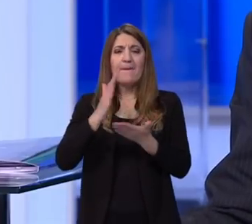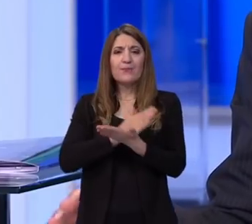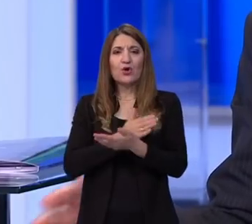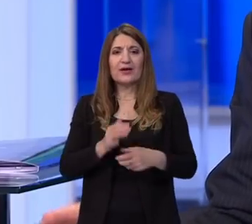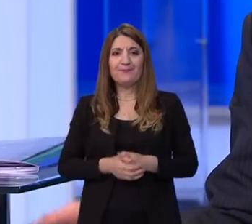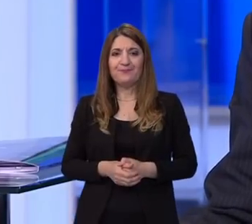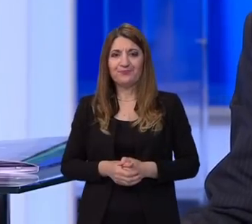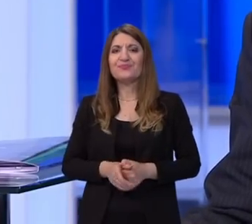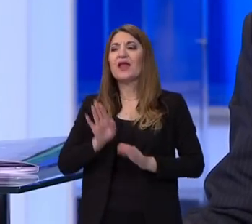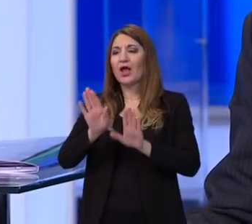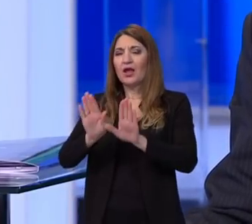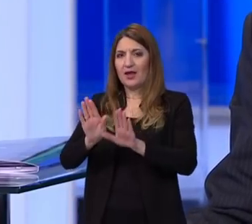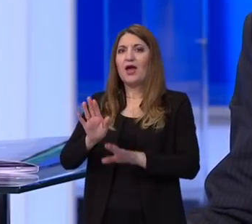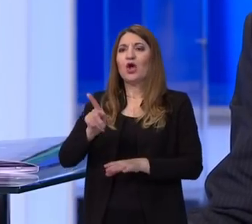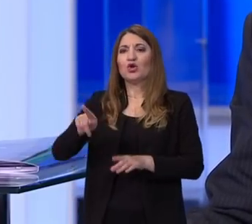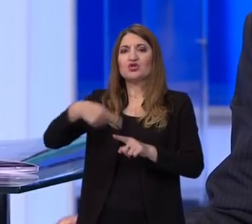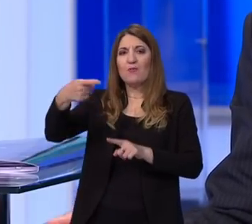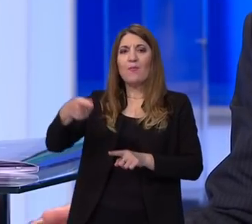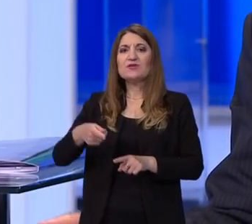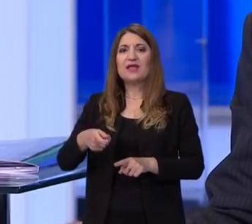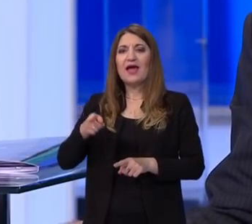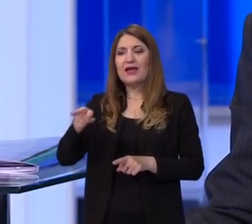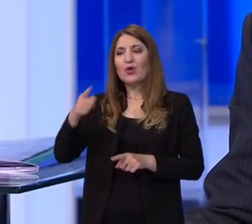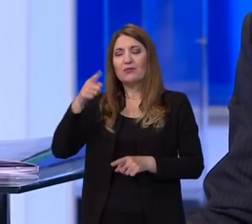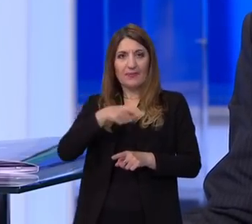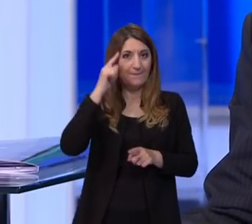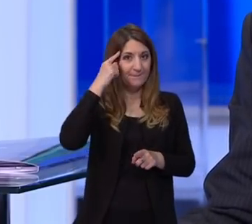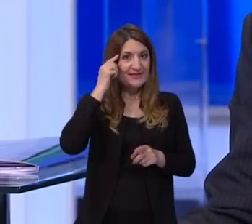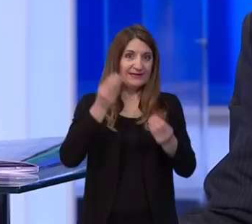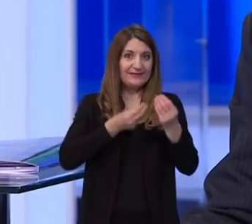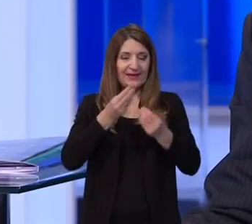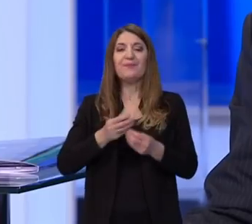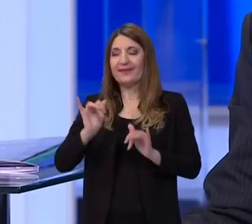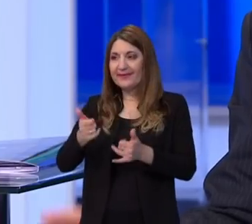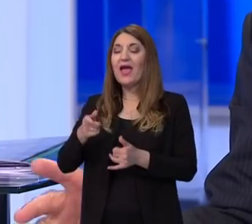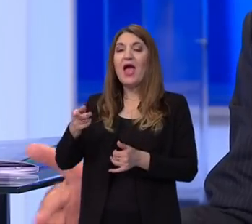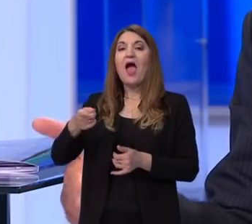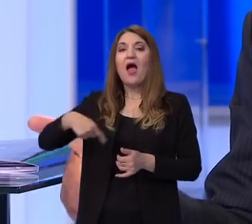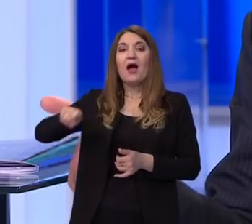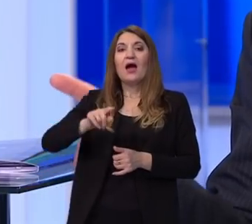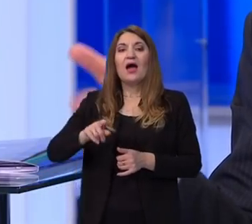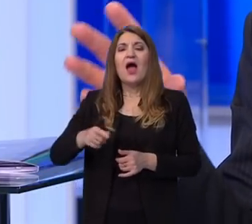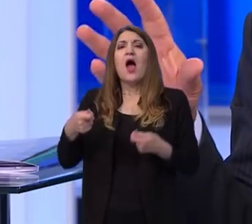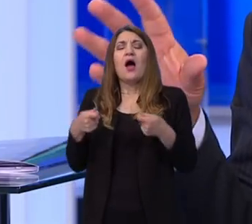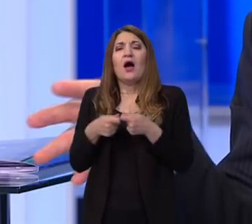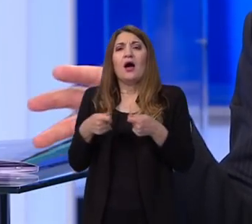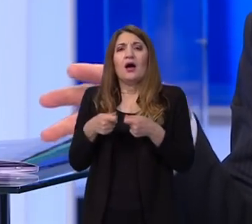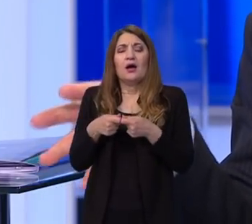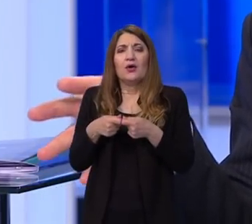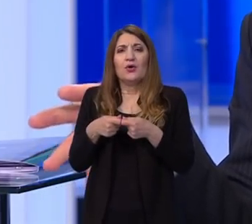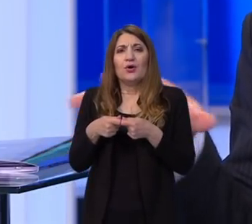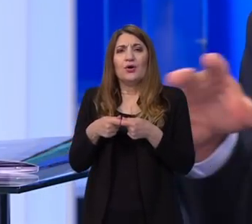ostaviti, važno je odraditi sad, dakle, u ovim okolostima u kojima se nalazimo. Međutim, ovo što se tiče,